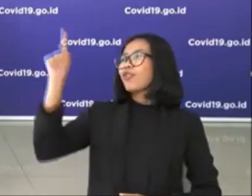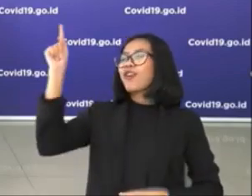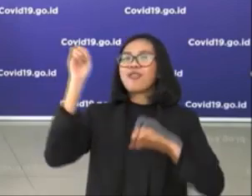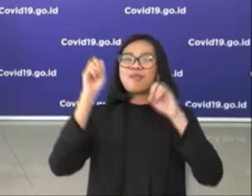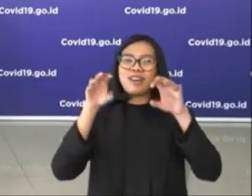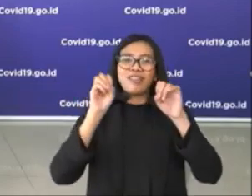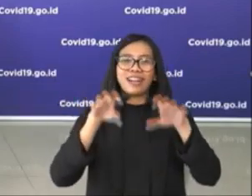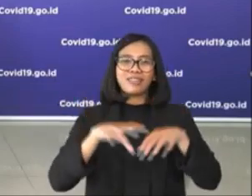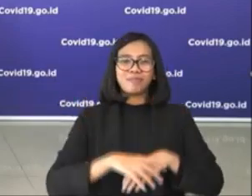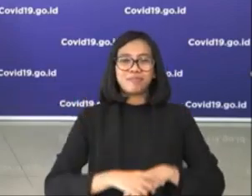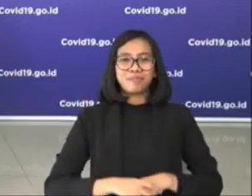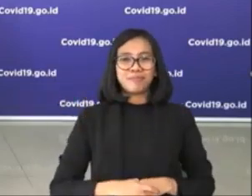wabarakatuh.